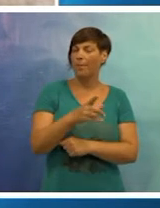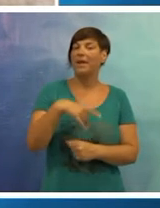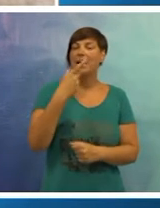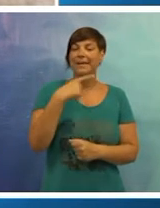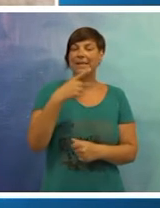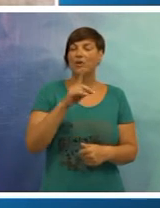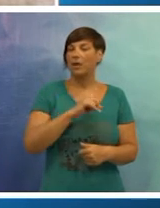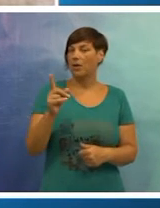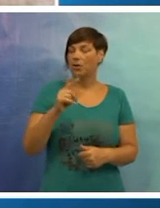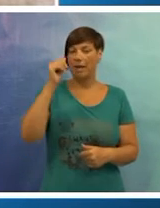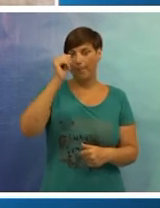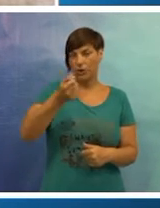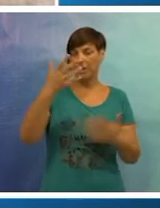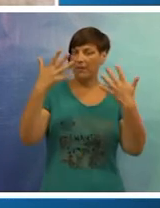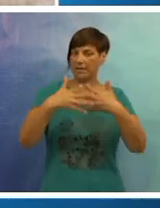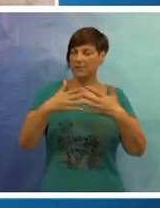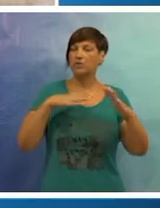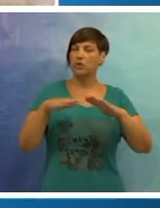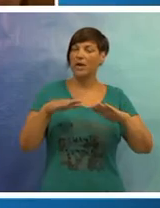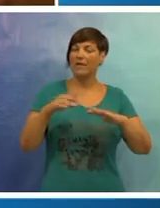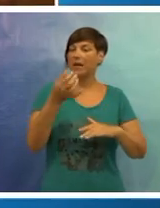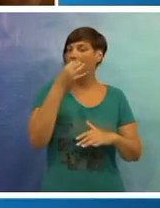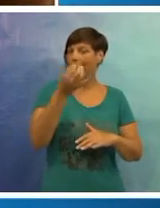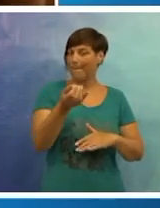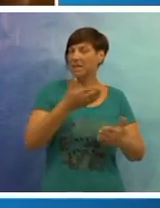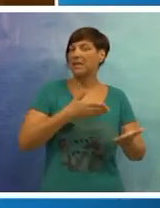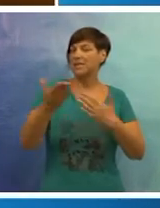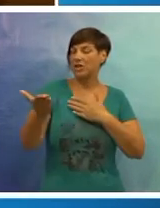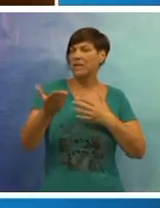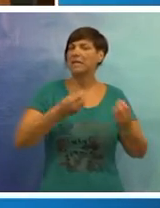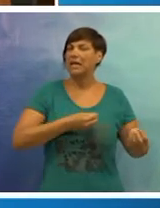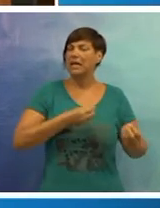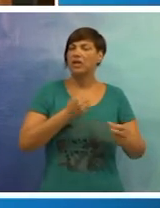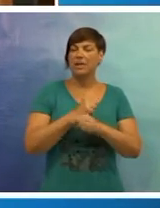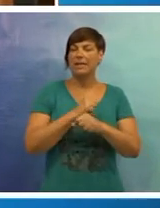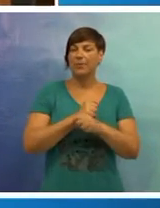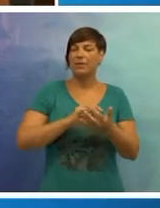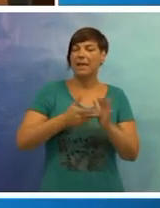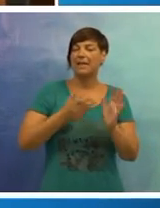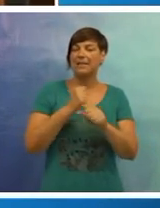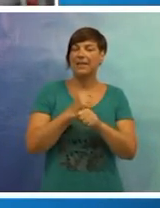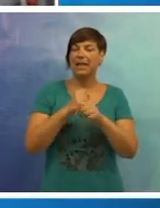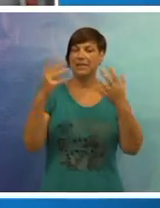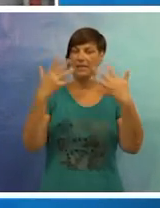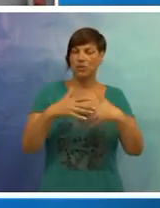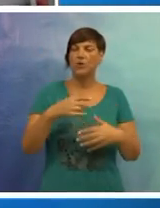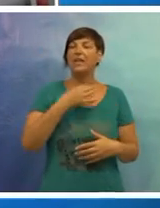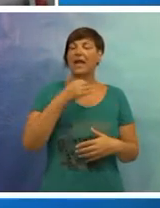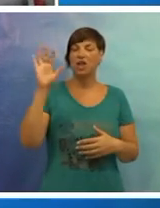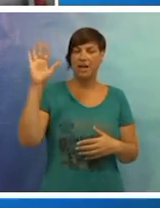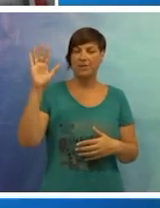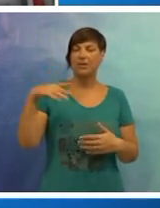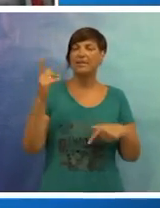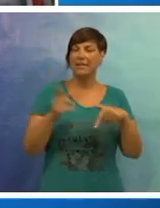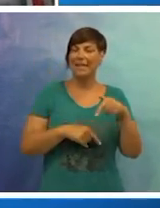opomena. Istaknuo je kako nije poštivala instituciju ravnatelja, nije pitala za odlaske i dolaske s posla, a svi djelatnici ustanove